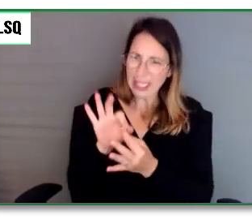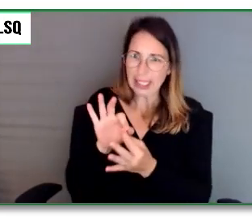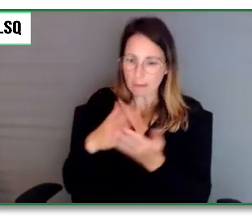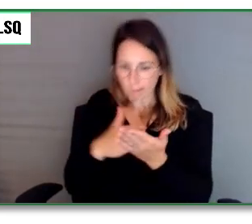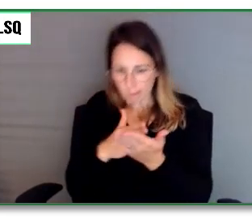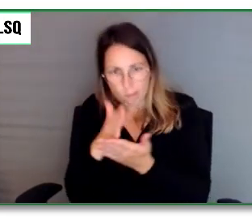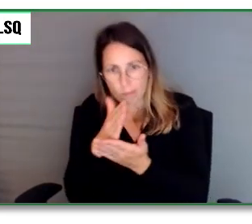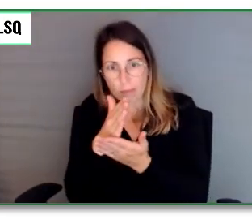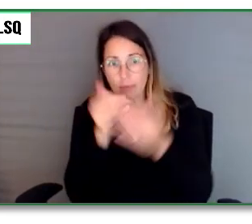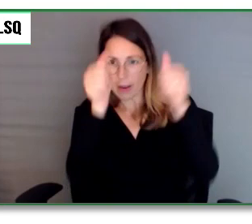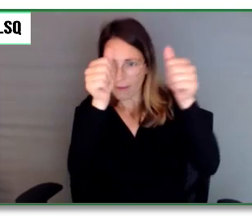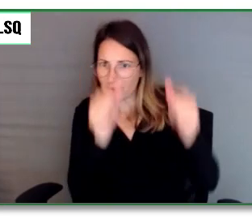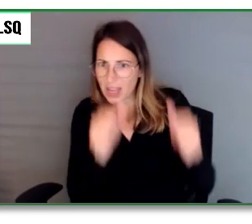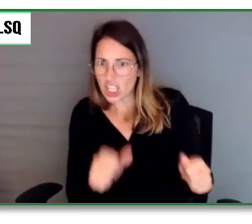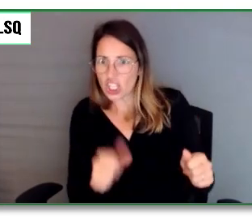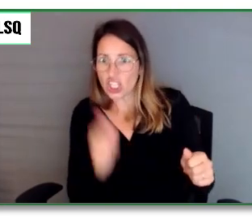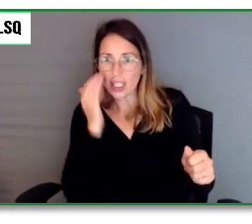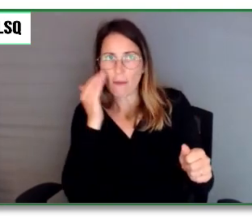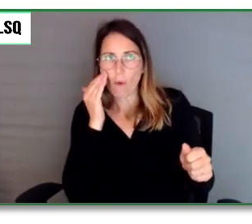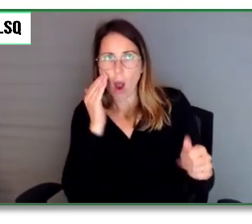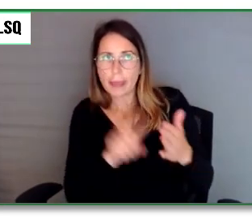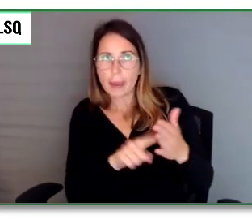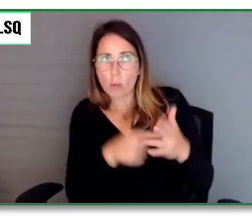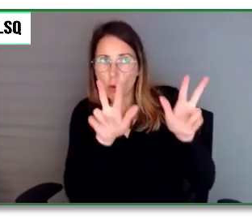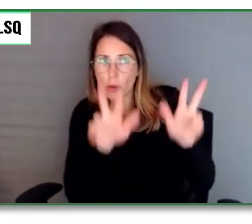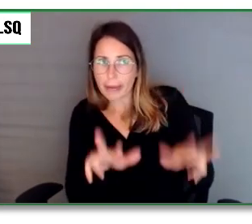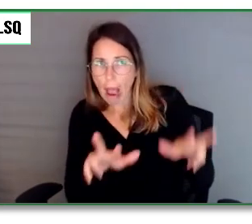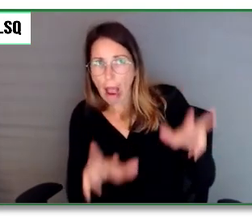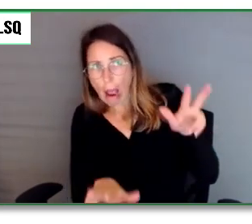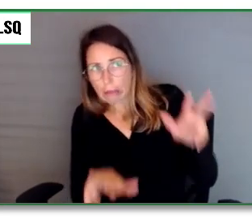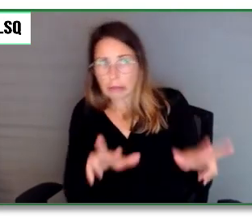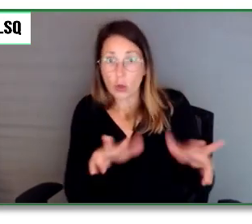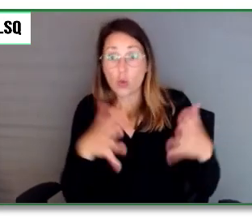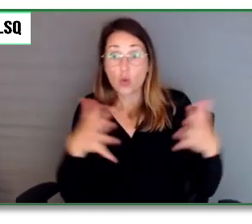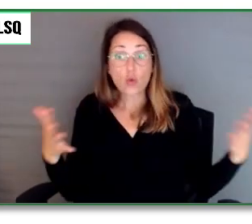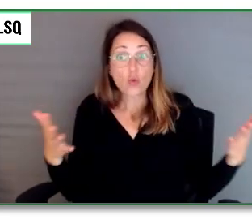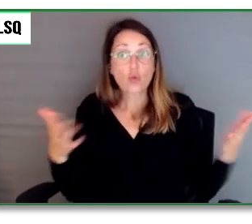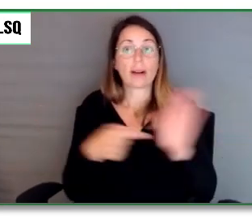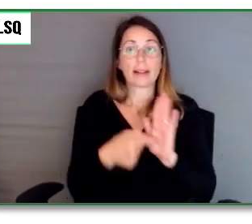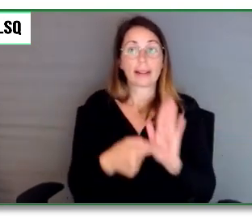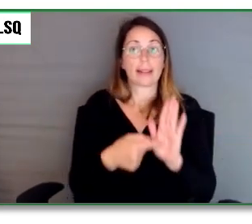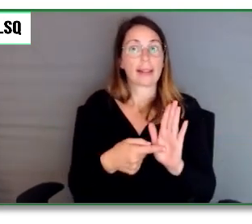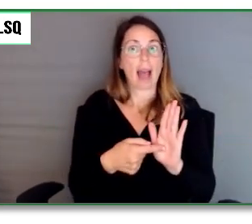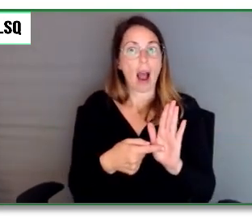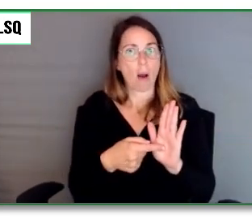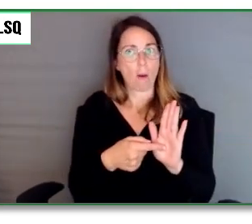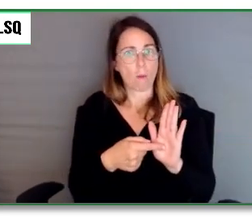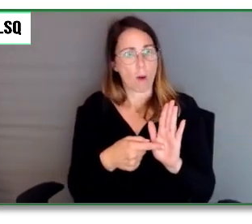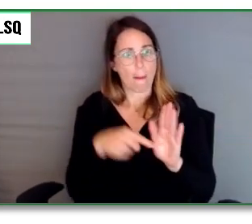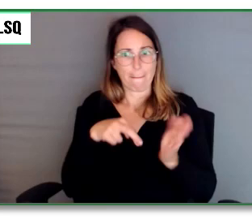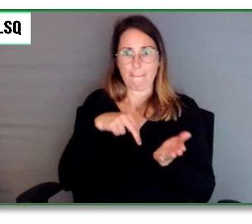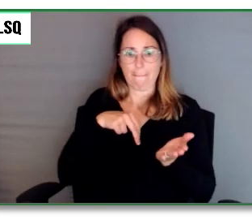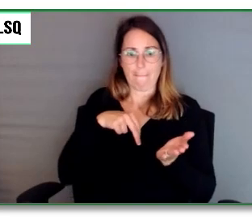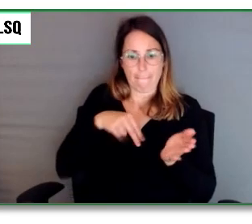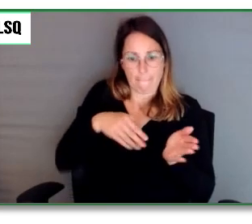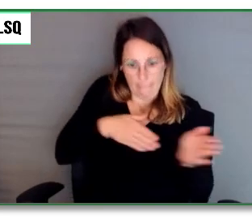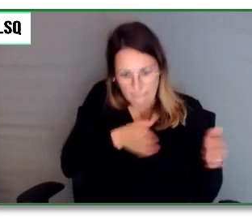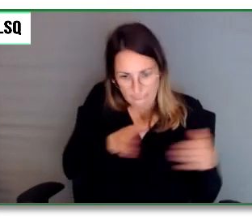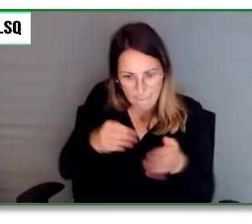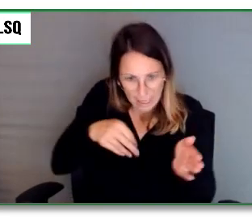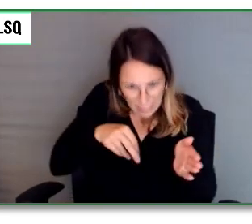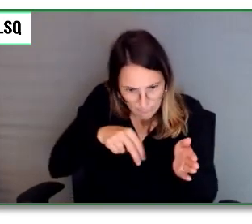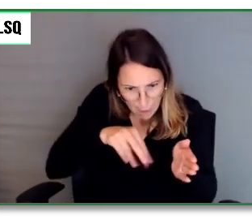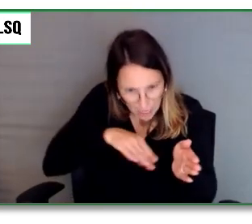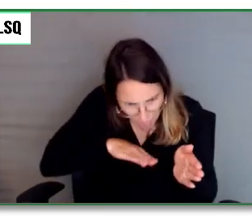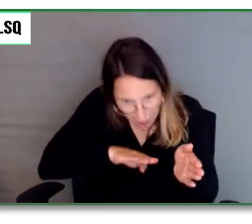ceci est un gradient assez raide. Donc, vraiment des informations importantes pour toute personne qui